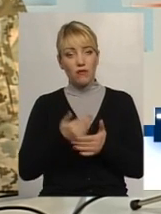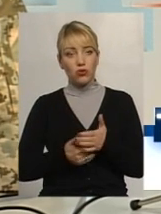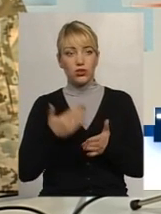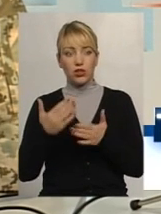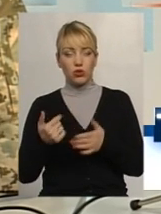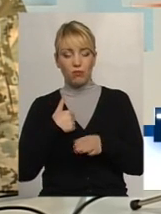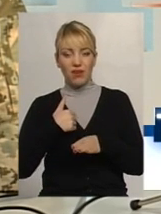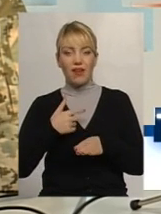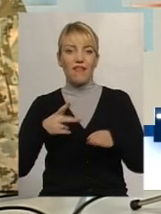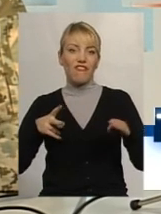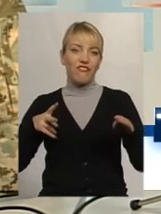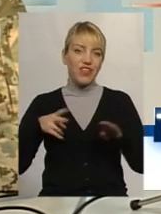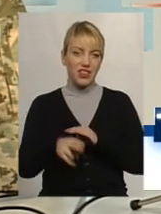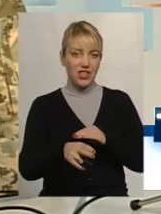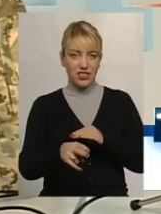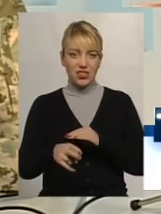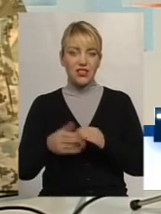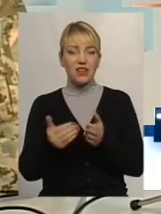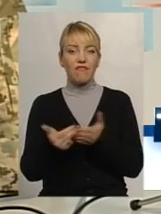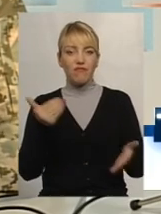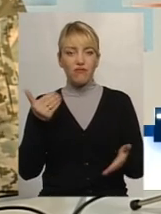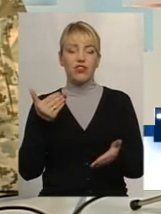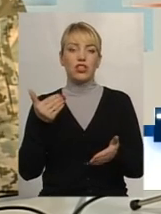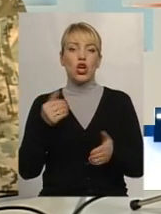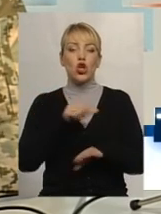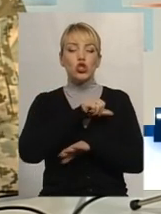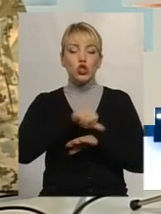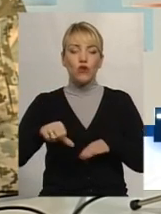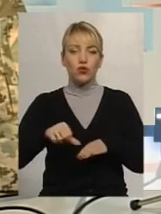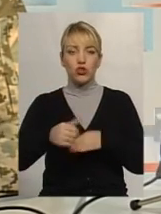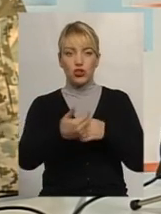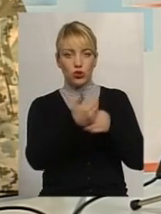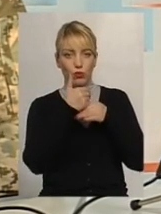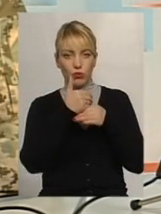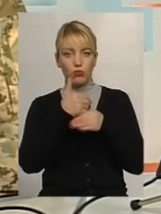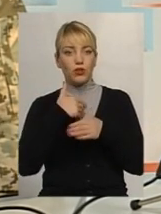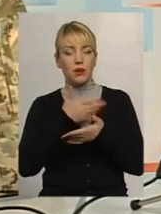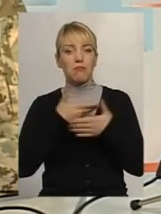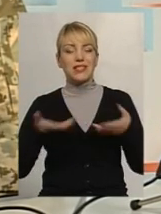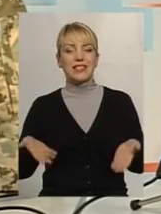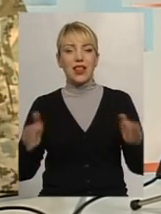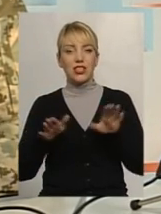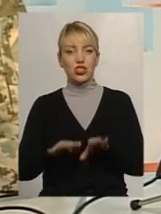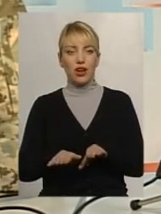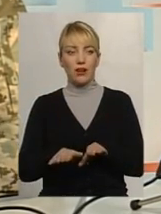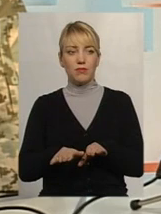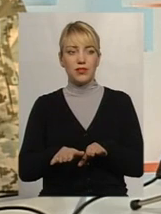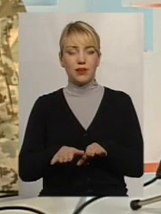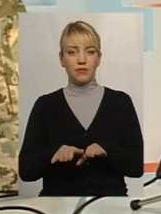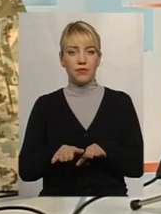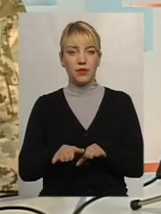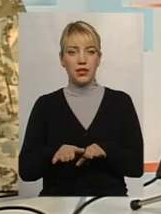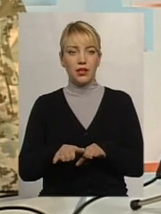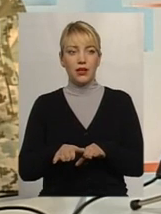відрізані від зовнішніх факторів допомоги, то ми тоді залишаємося в стадії такого